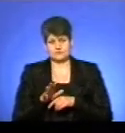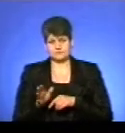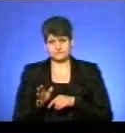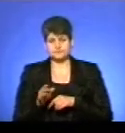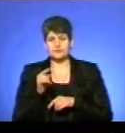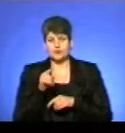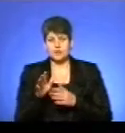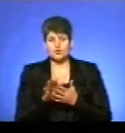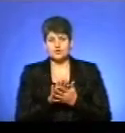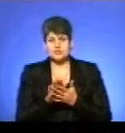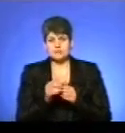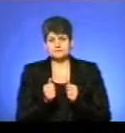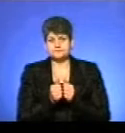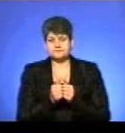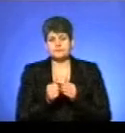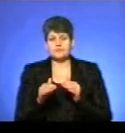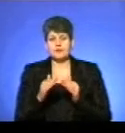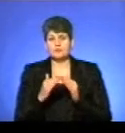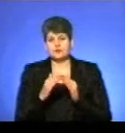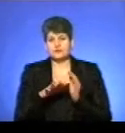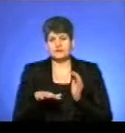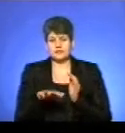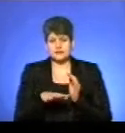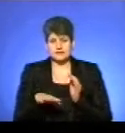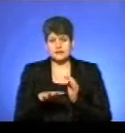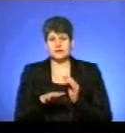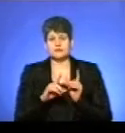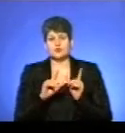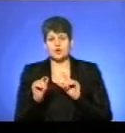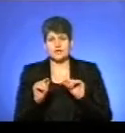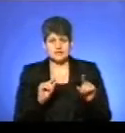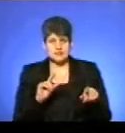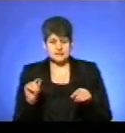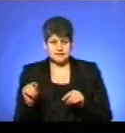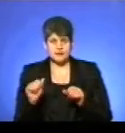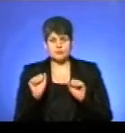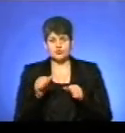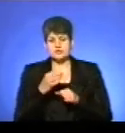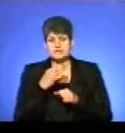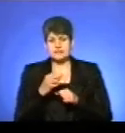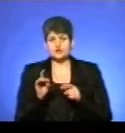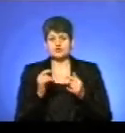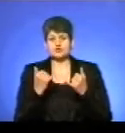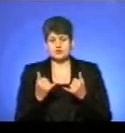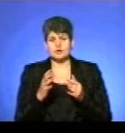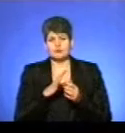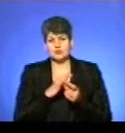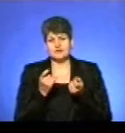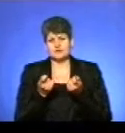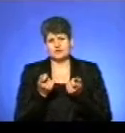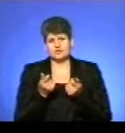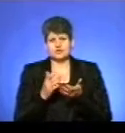Вони очищають прибудинкові території, внутріквартальні проїзди. Можу сказати, що сьогодні була трошечки